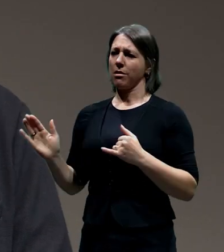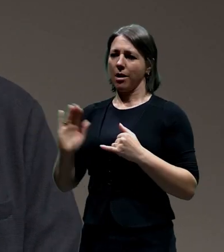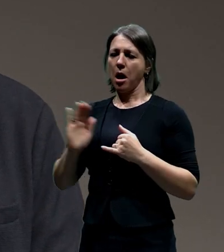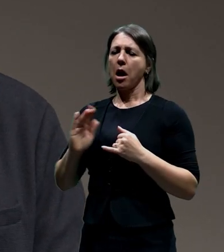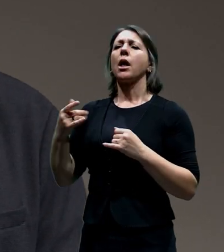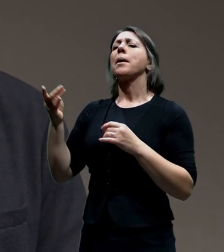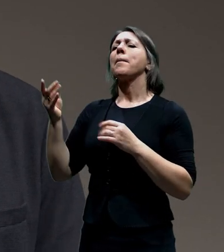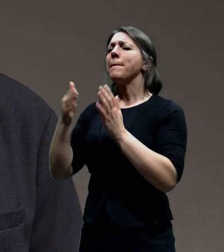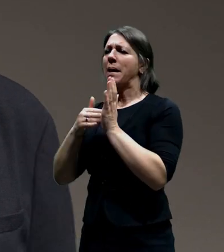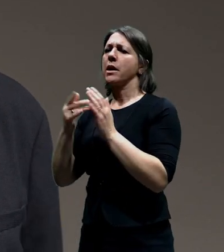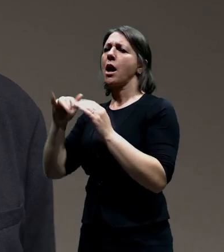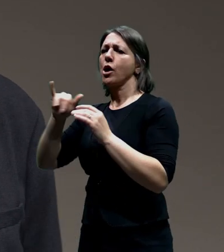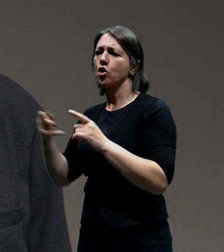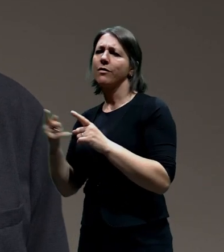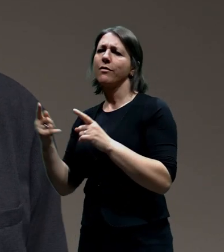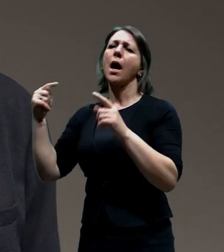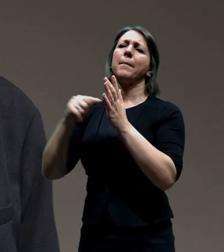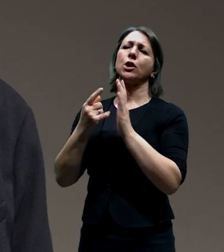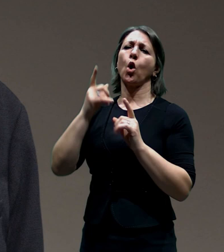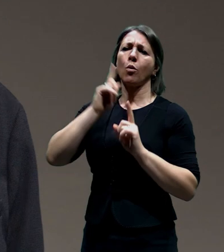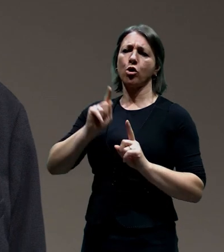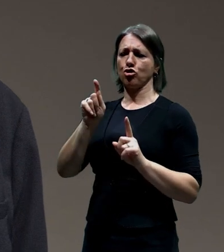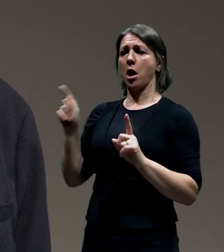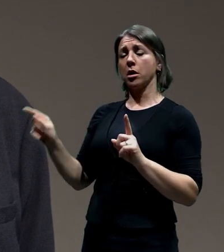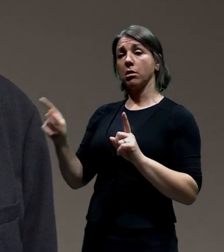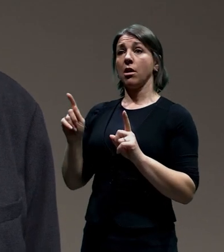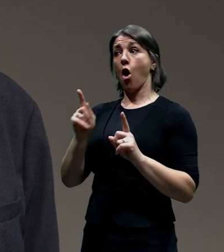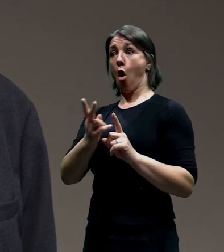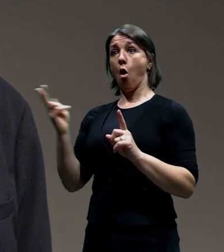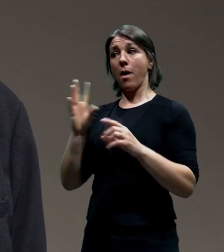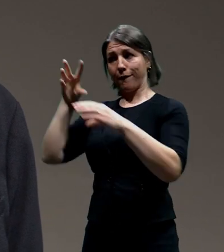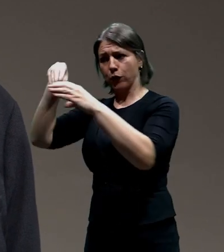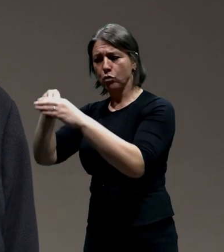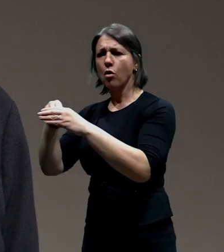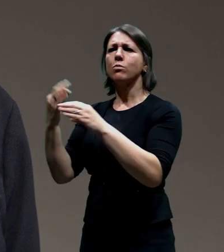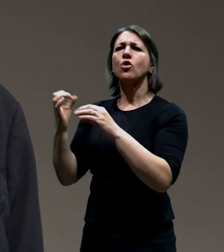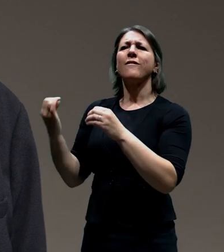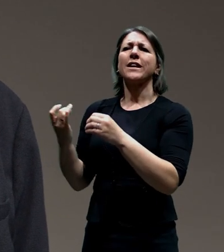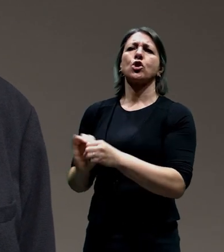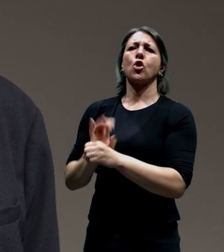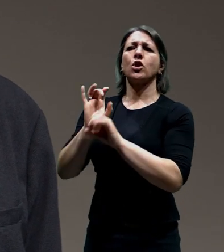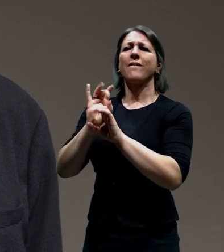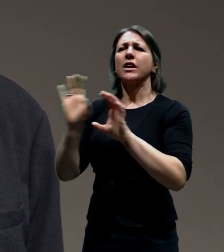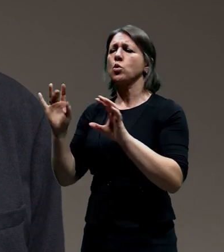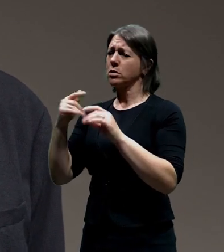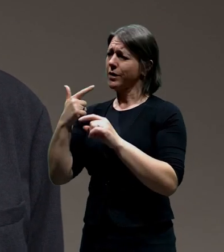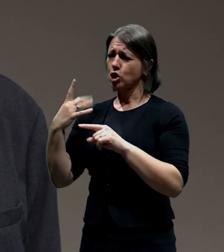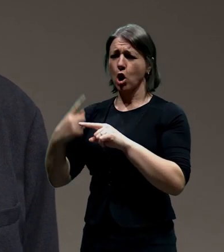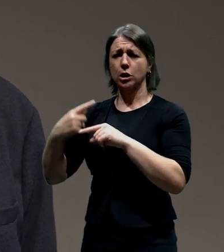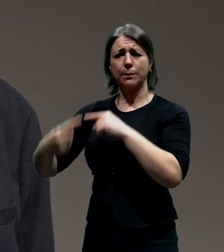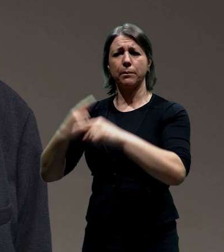Hlubůček, který nasazují vlastně svoji práci 24 hodin denně